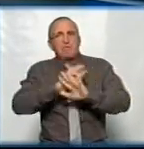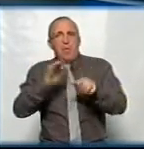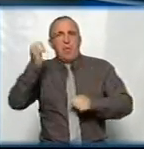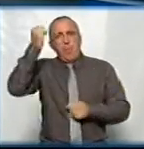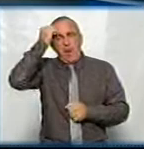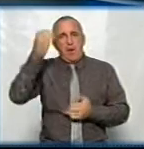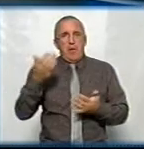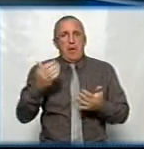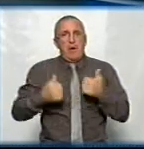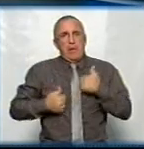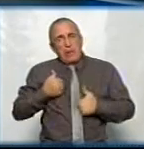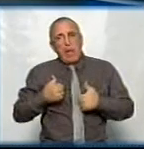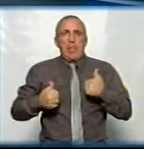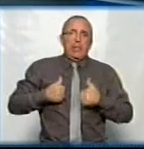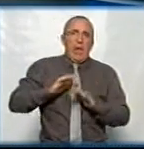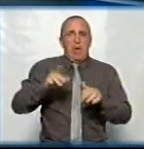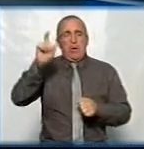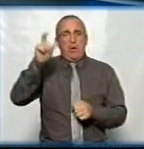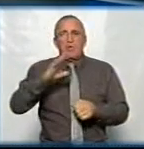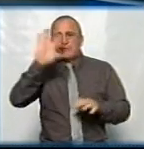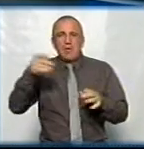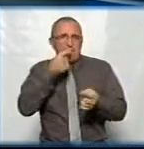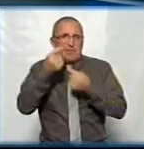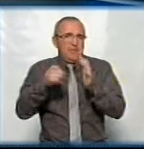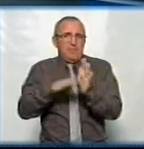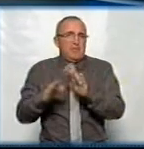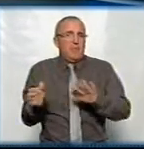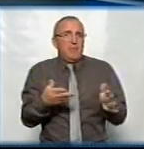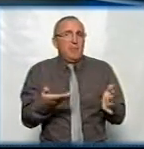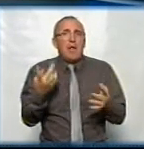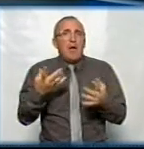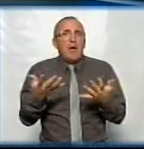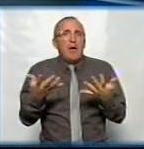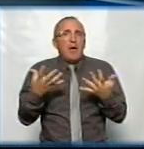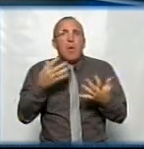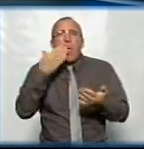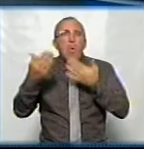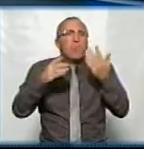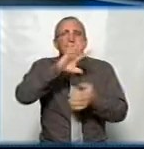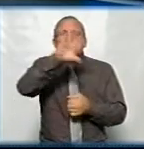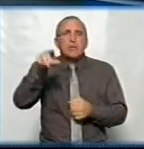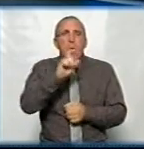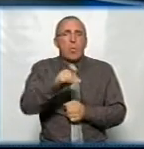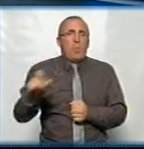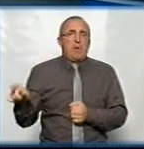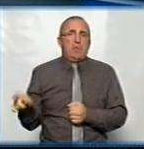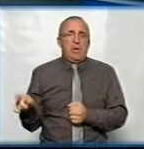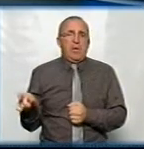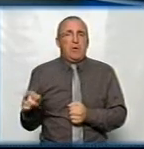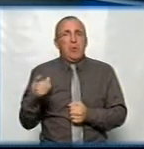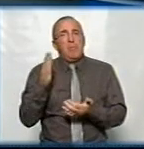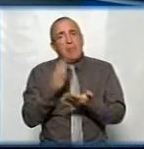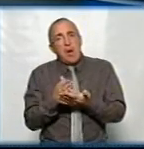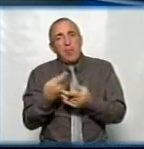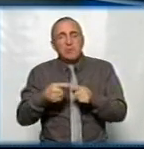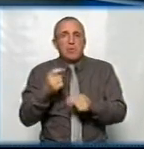'ятника? Гідна людина – негідна. Це решта деталі. Як визначити, як опитати всіх громадян, чи маємо